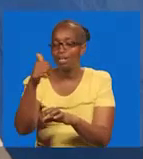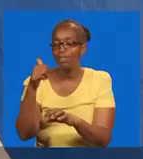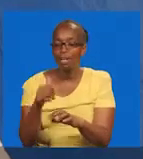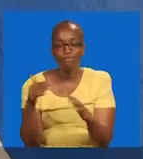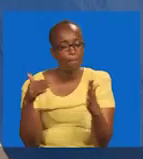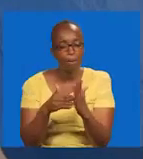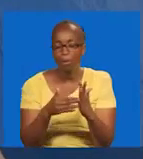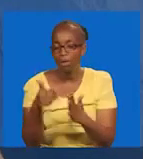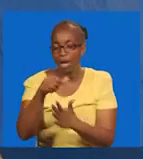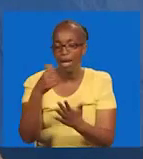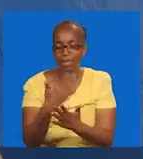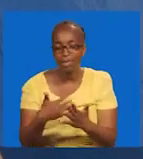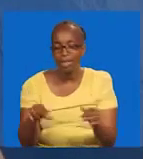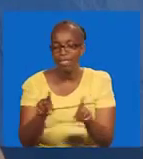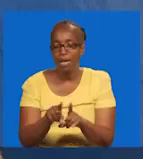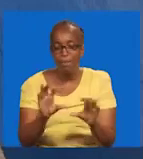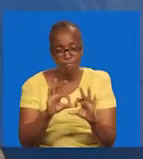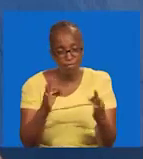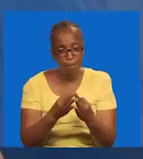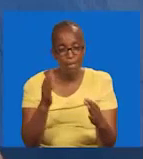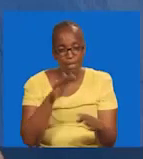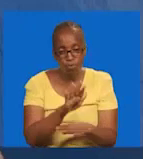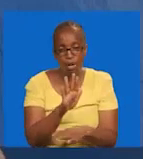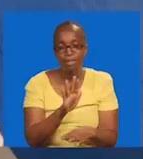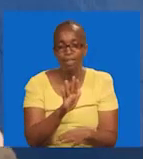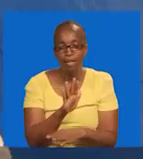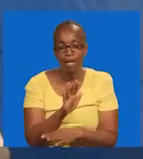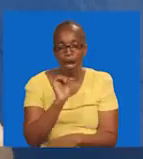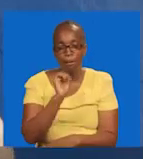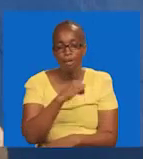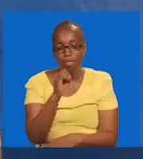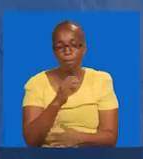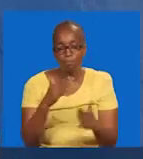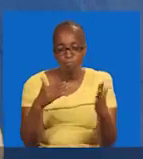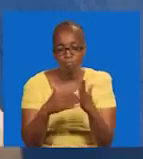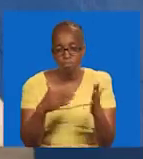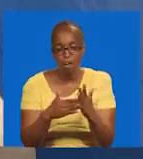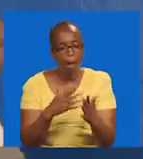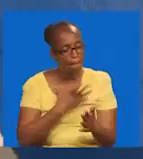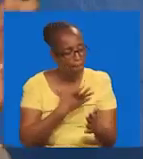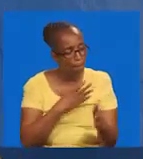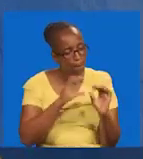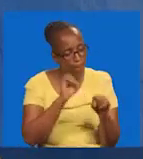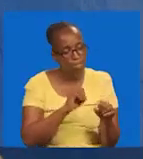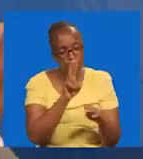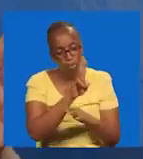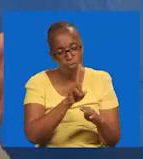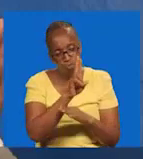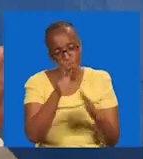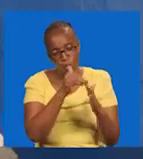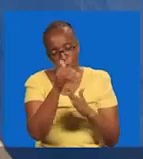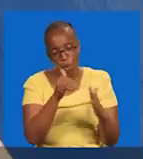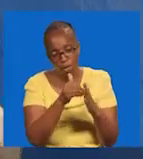Lolote lile katika kufufuka kwake. Atanawa katika familia yako. Ataweza na kuzuliwa. Wache watumia mbinu